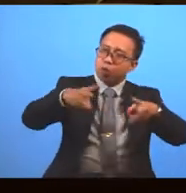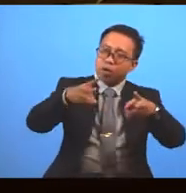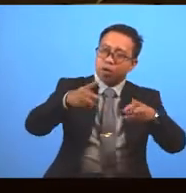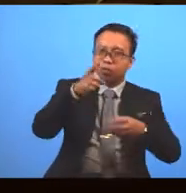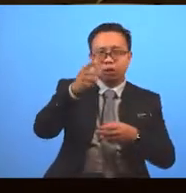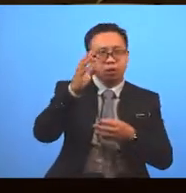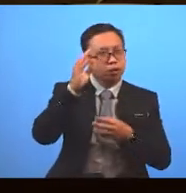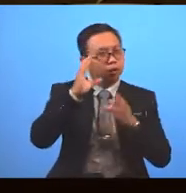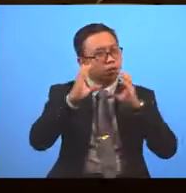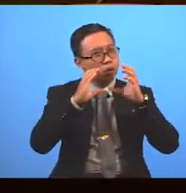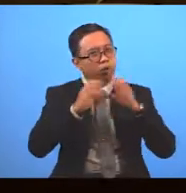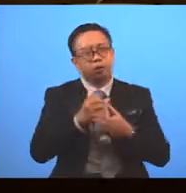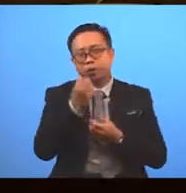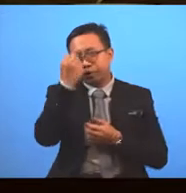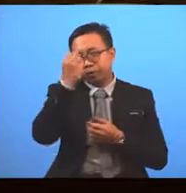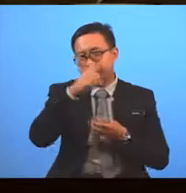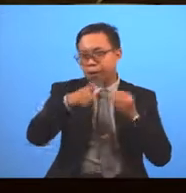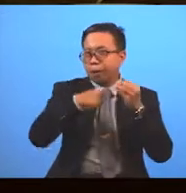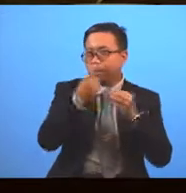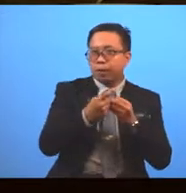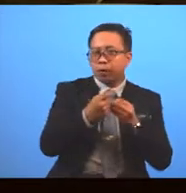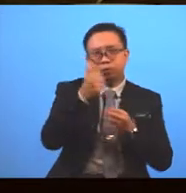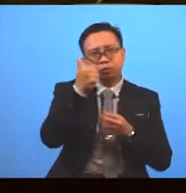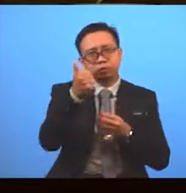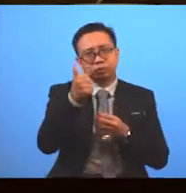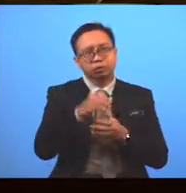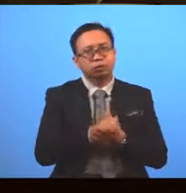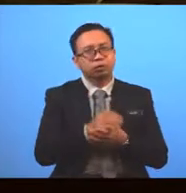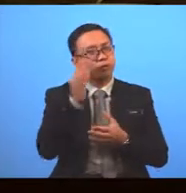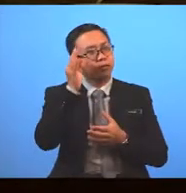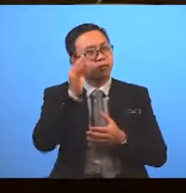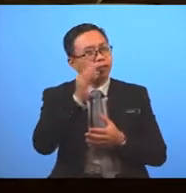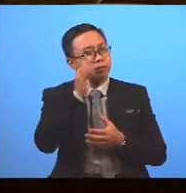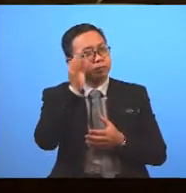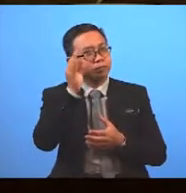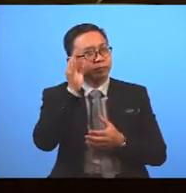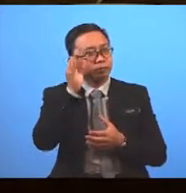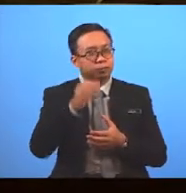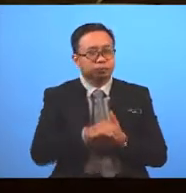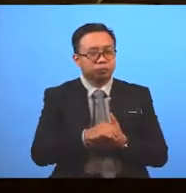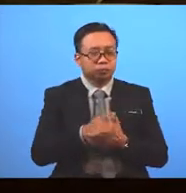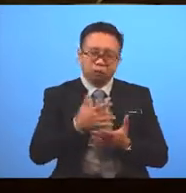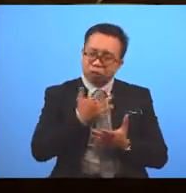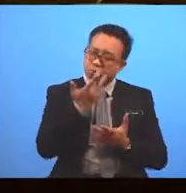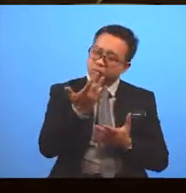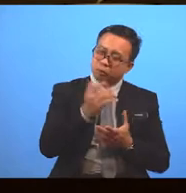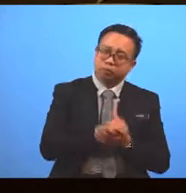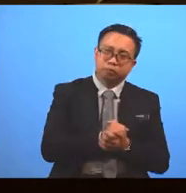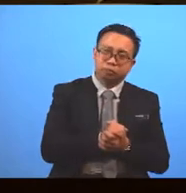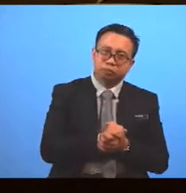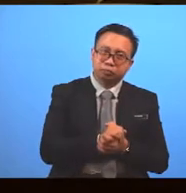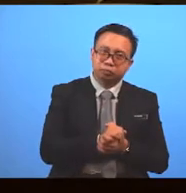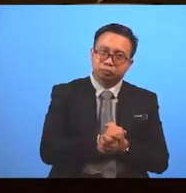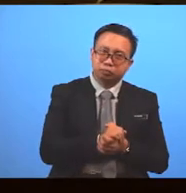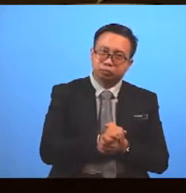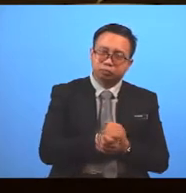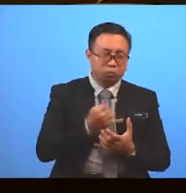about film It was nice, it was fun, we really enjoy it But that's just common, isn't